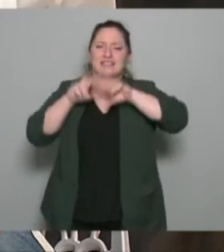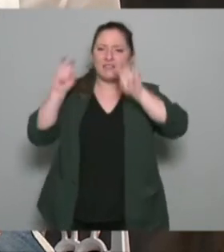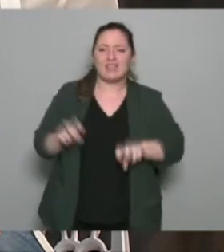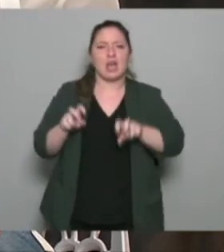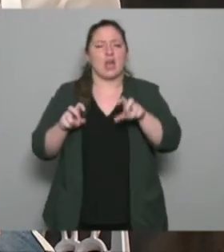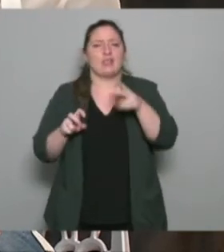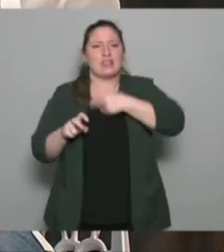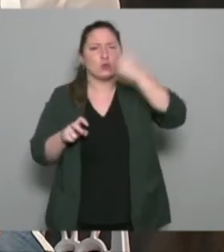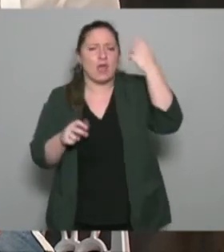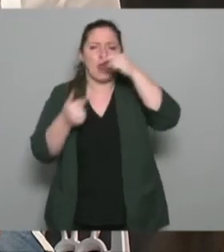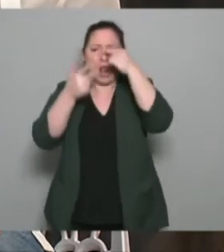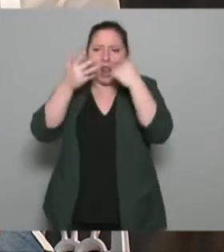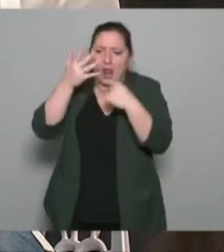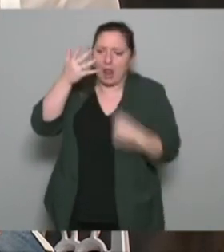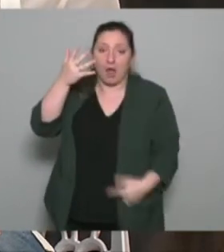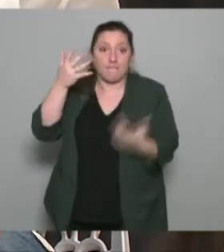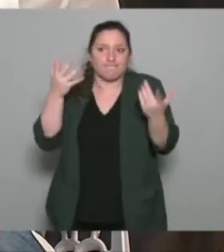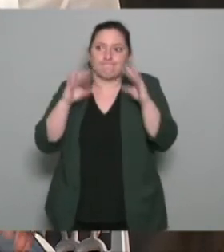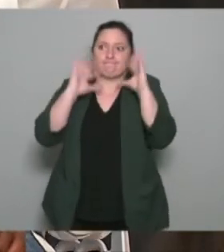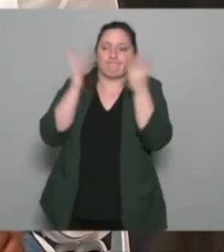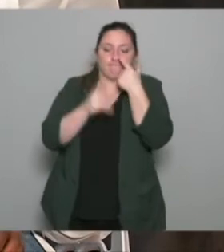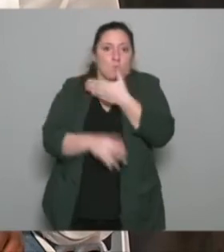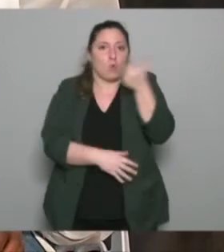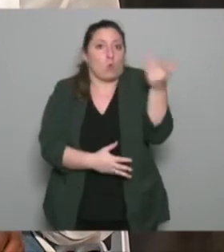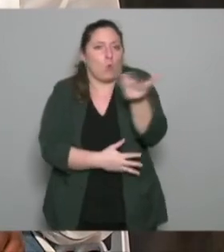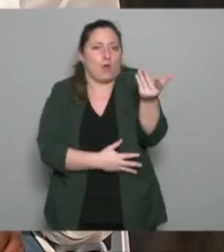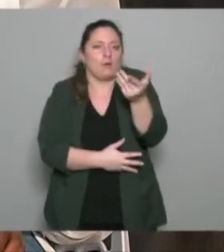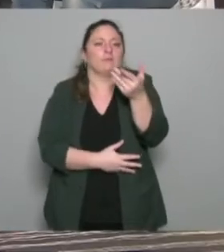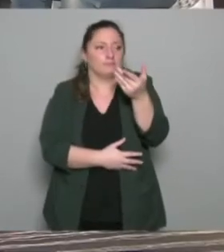donc je vous laisse du coup répondre si quelqu'un a des éléments